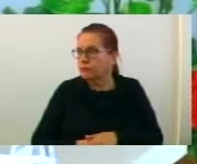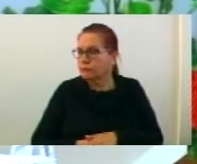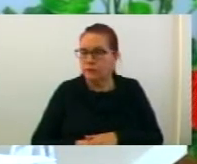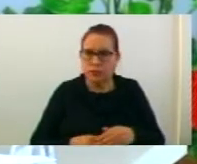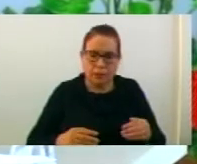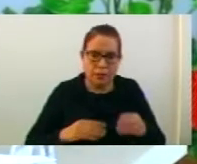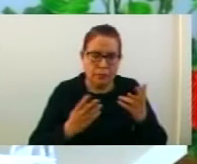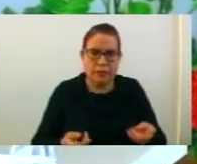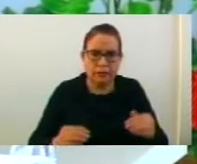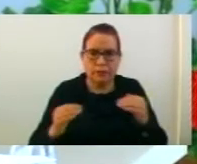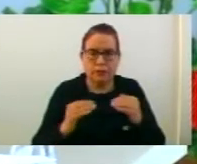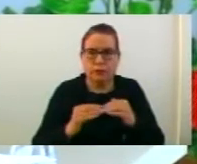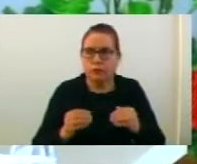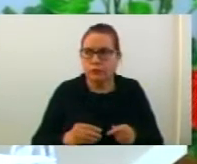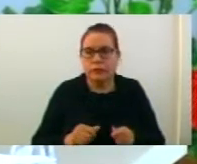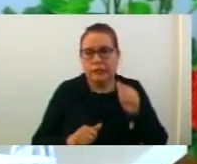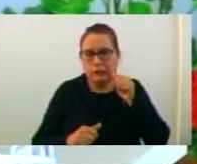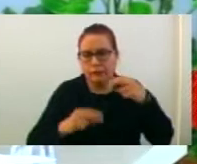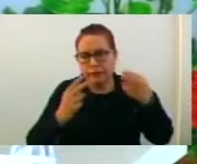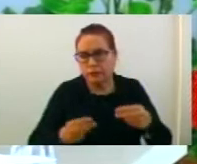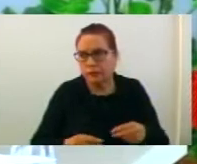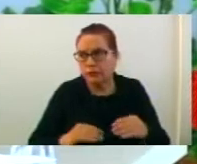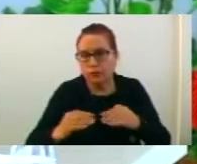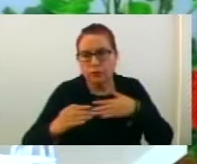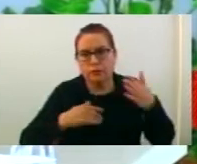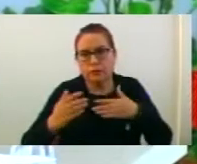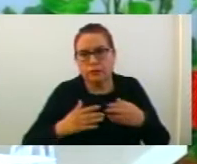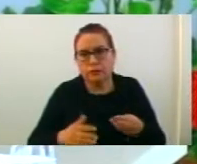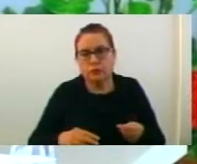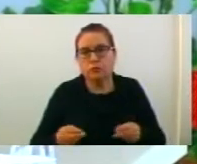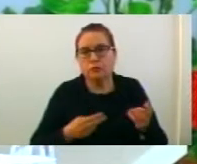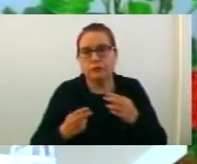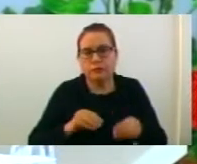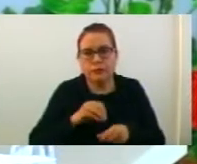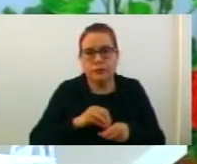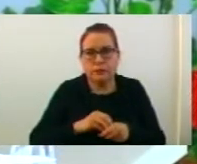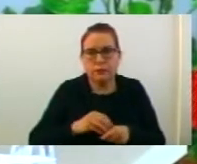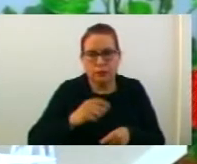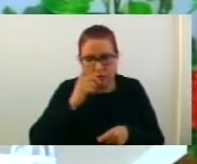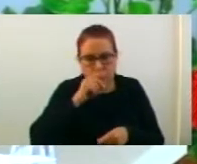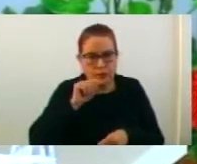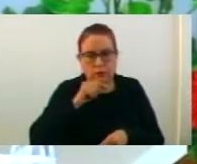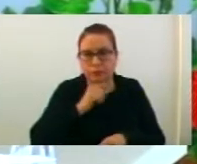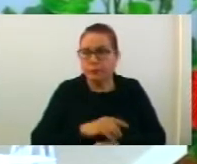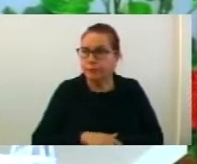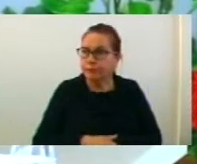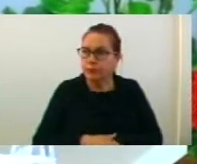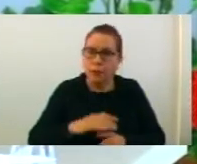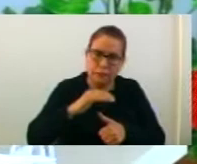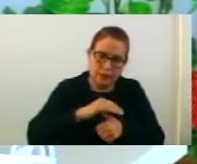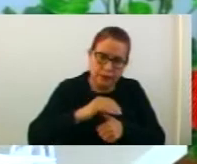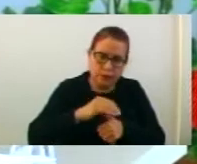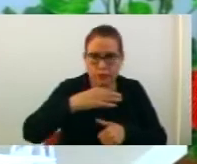согласност и предлог од луката беа на дневенет на Средници за Комисијата за финанси и буджет и локален економски развој. Го